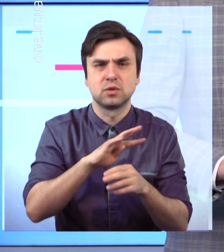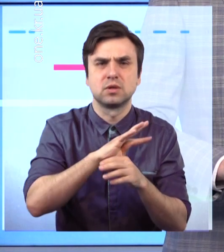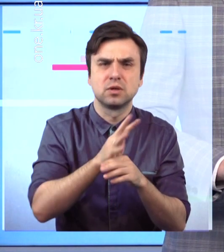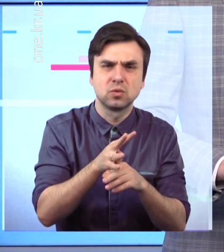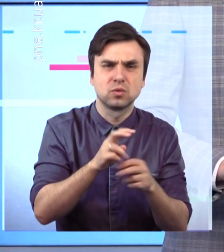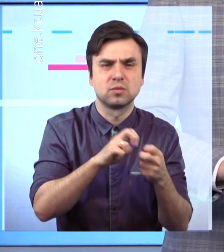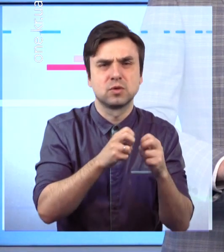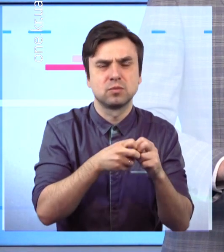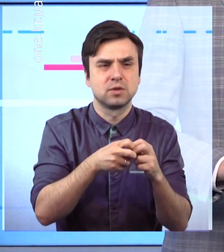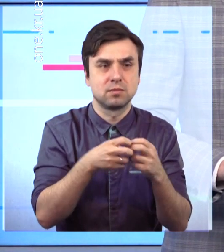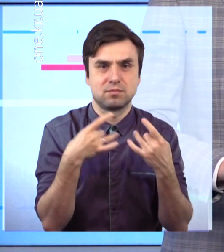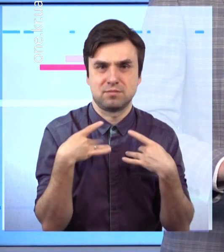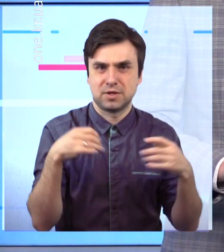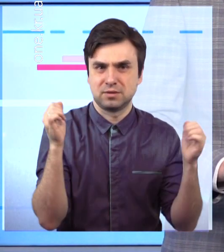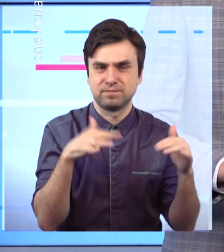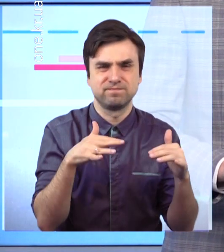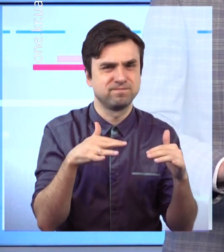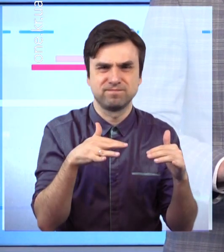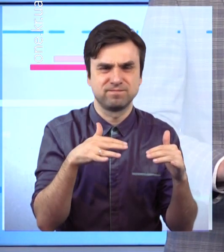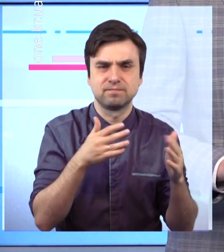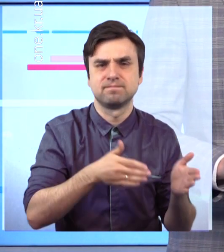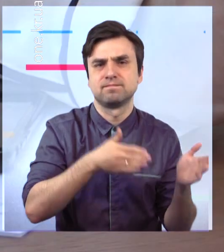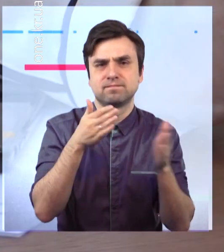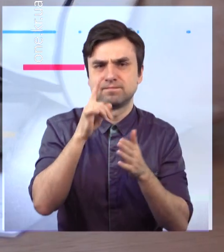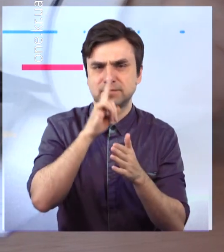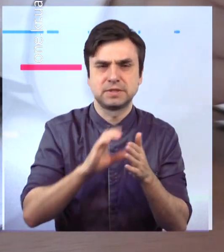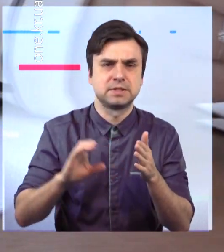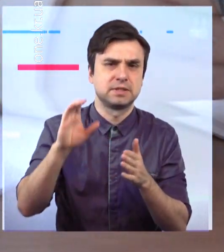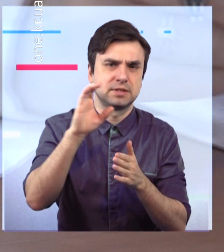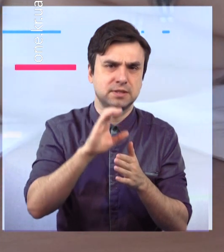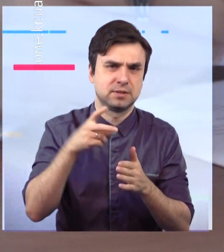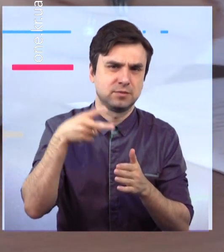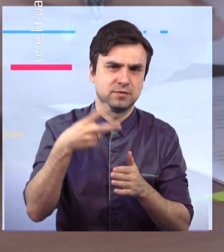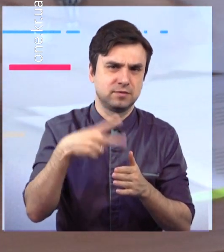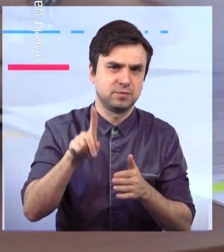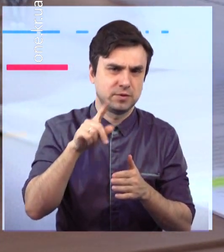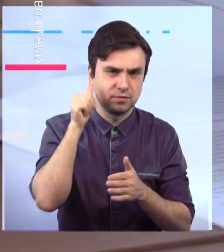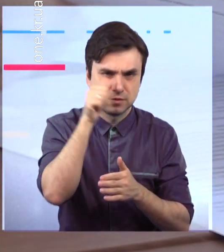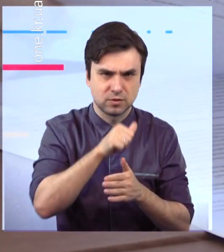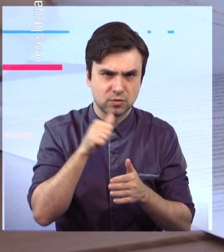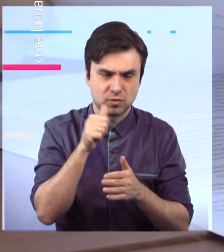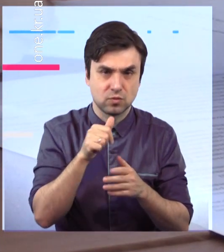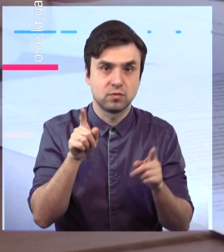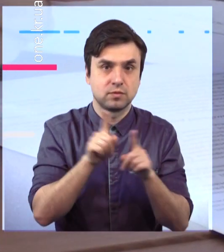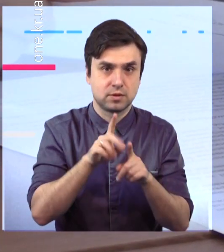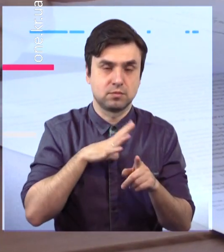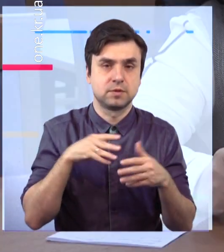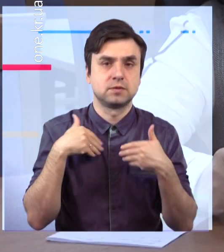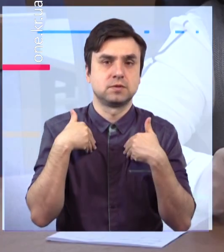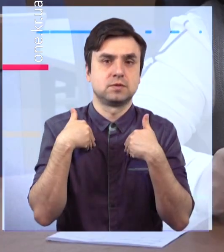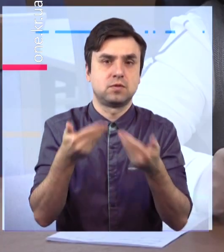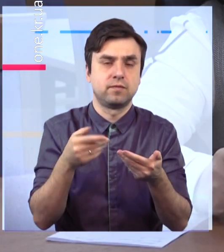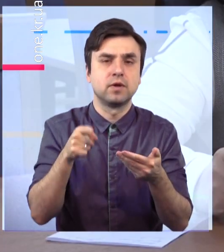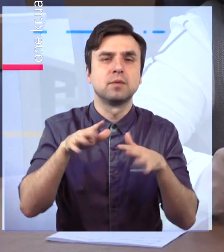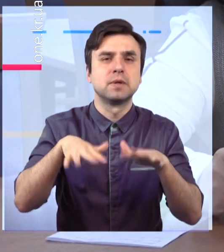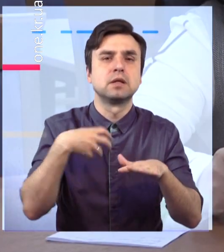мають відбутися у вересні 2021 року. Відповідну пропозицію під час засідання виконкому Криворігської міської ради 14